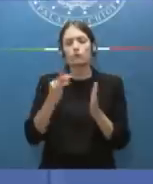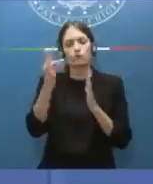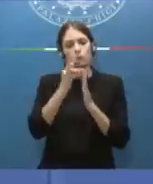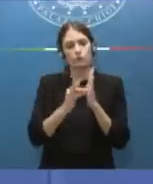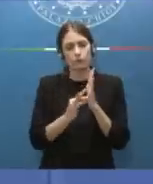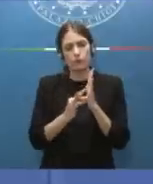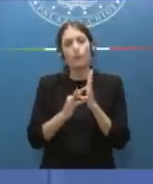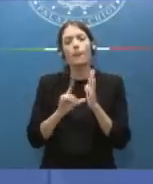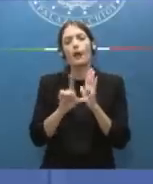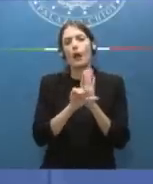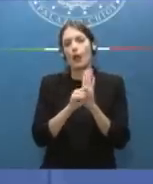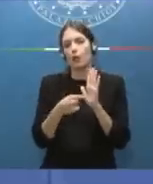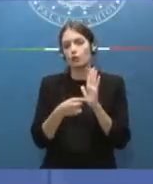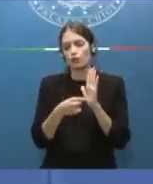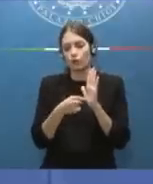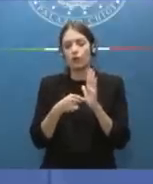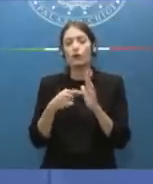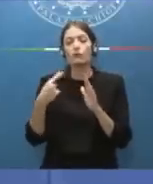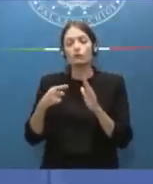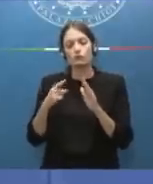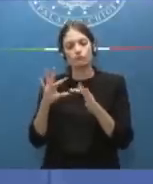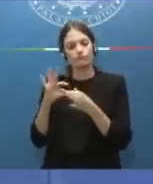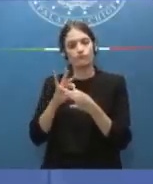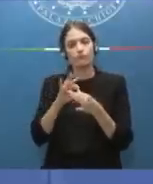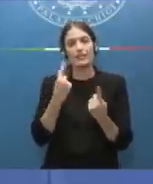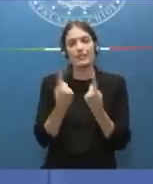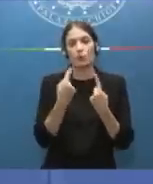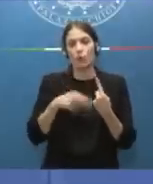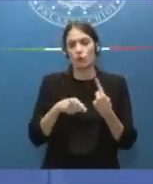che interviene su questa su questa materia